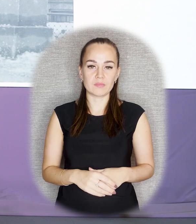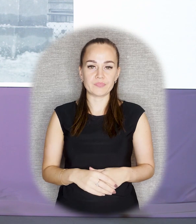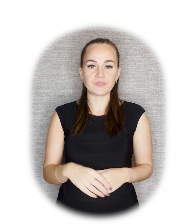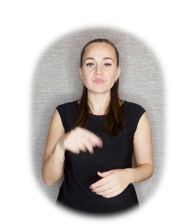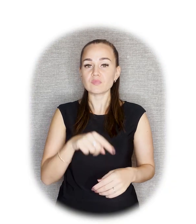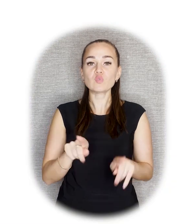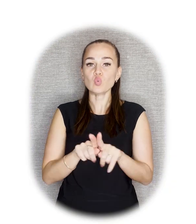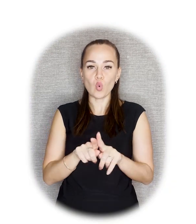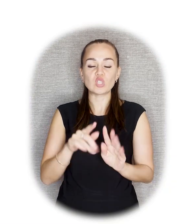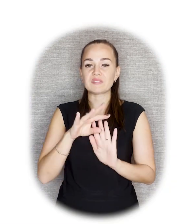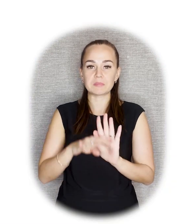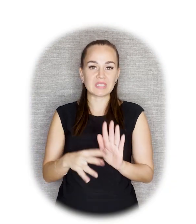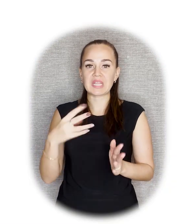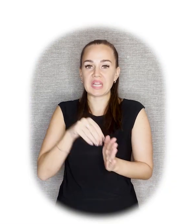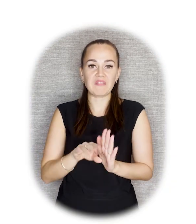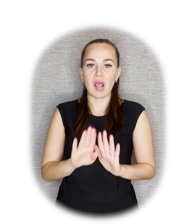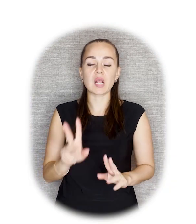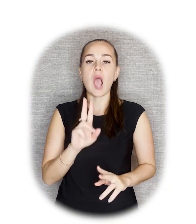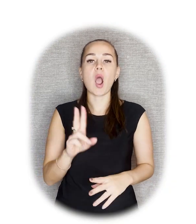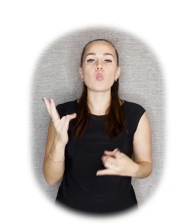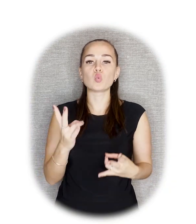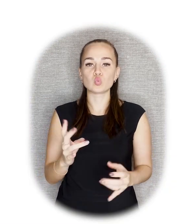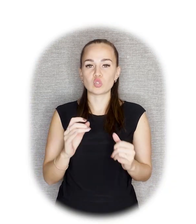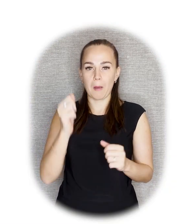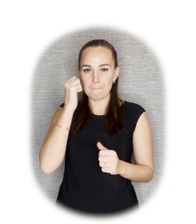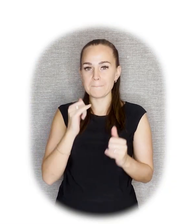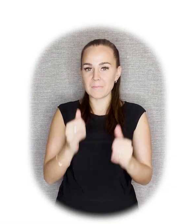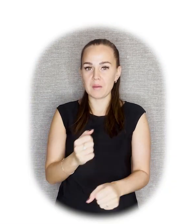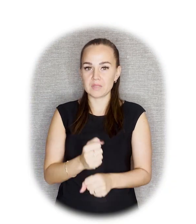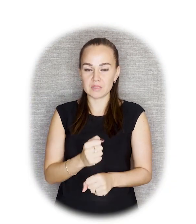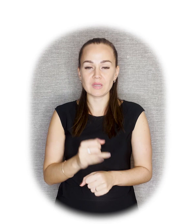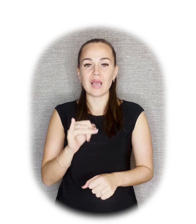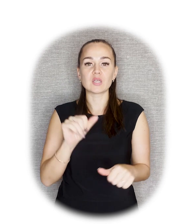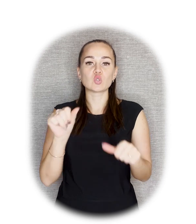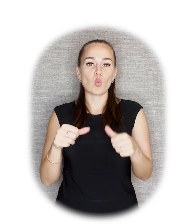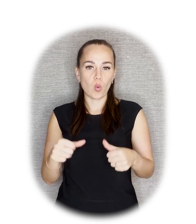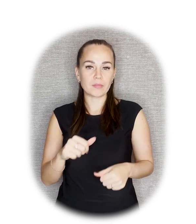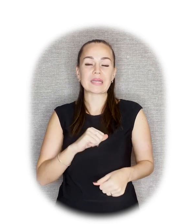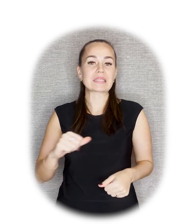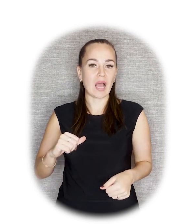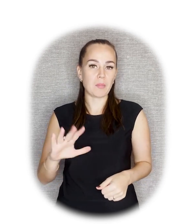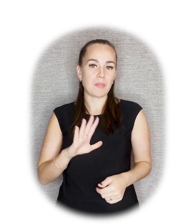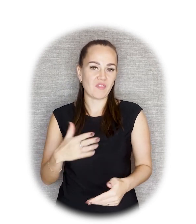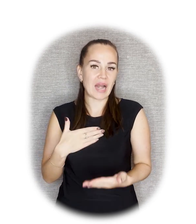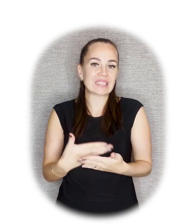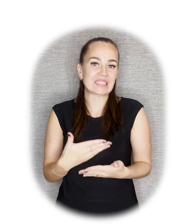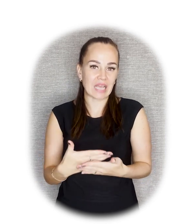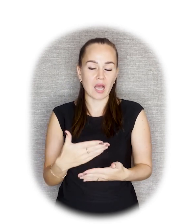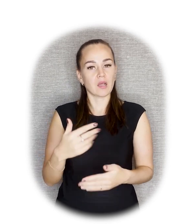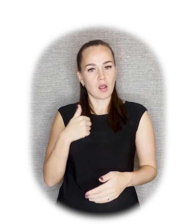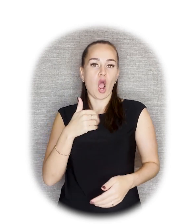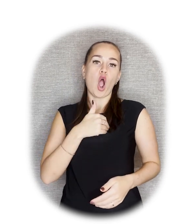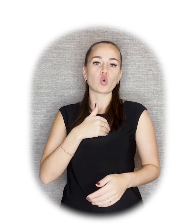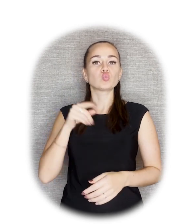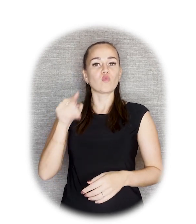Имя Бланки не входило в список, лиц, в коем предложено поставить памятник. Но, как я уже говорила, и сами скульпторы периодически выступали с инициативой